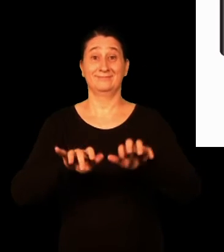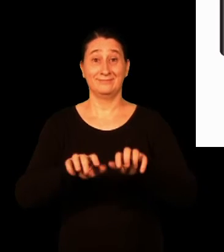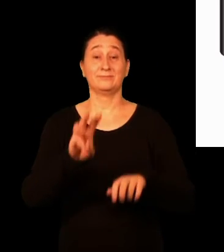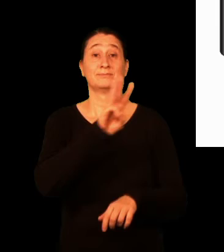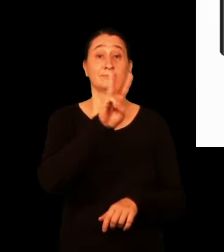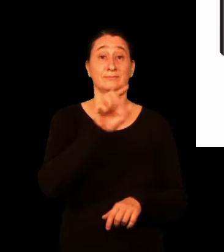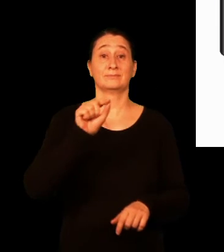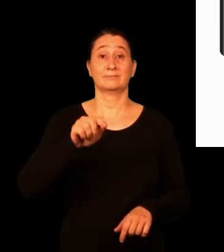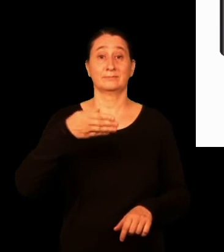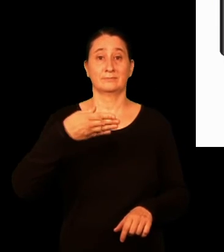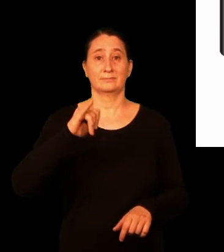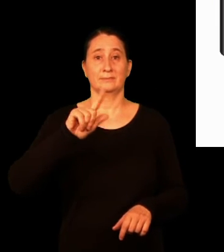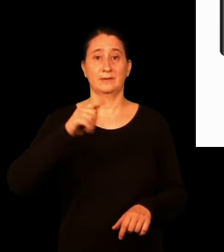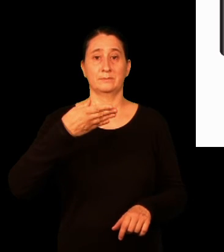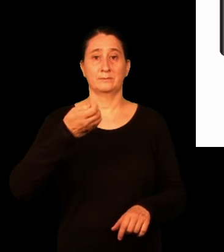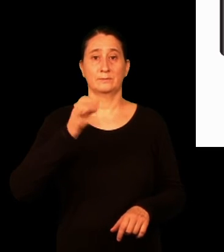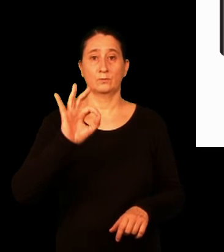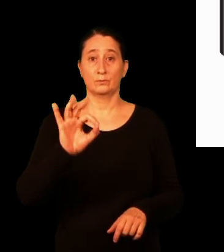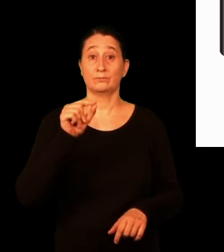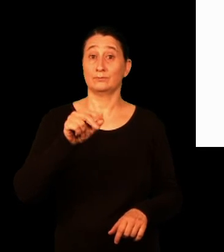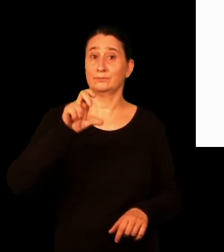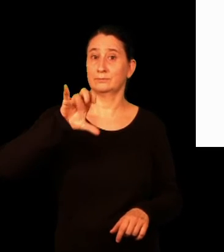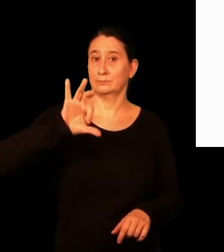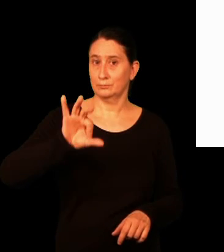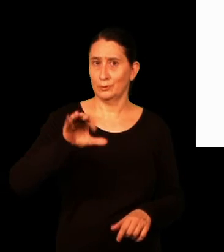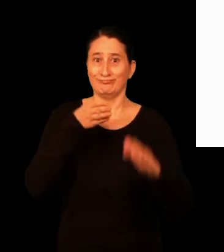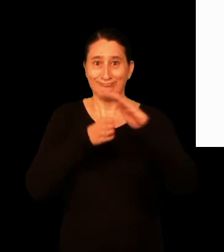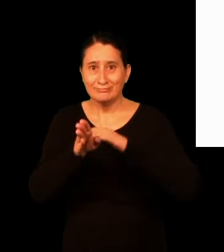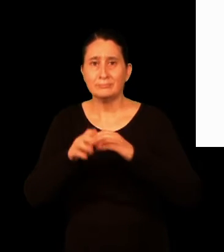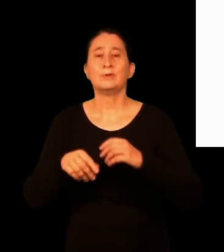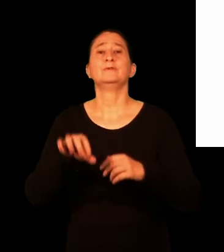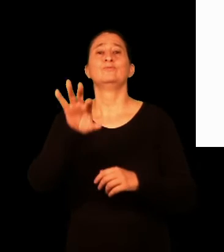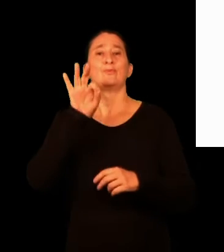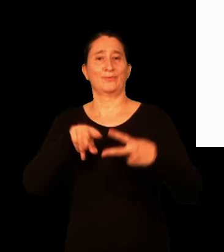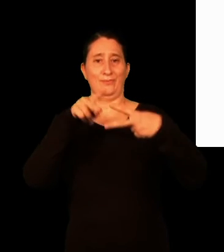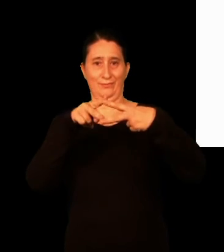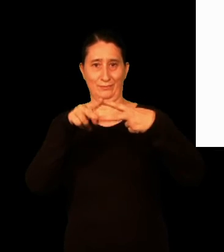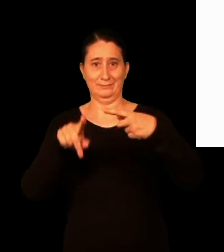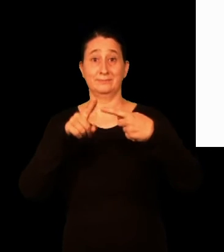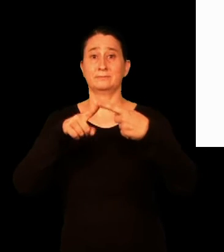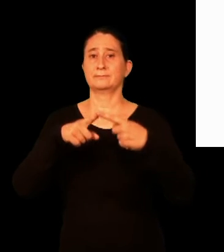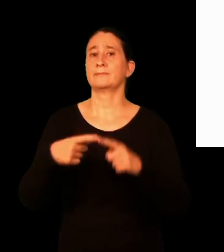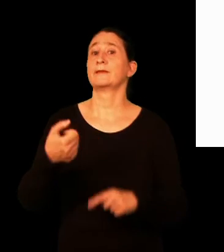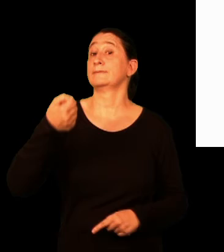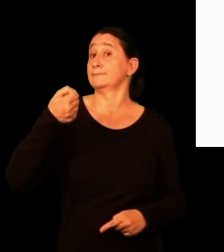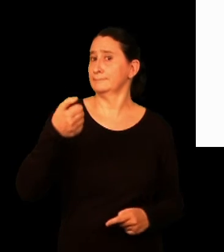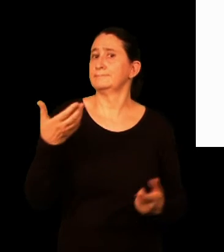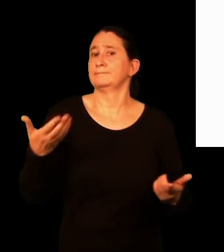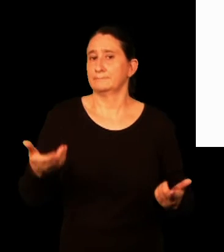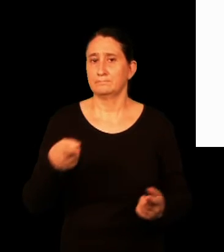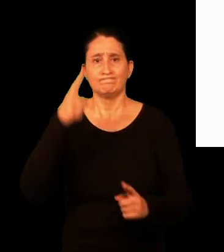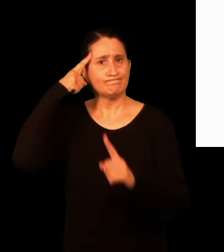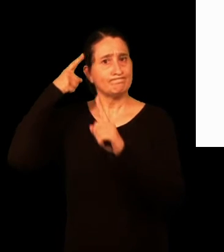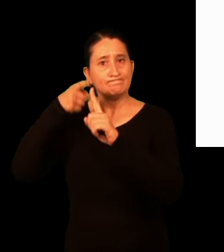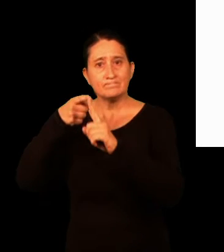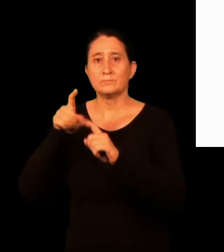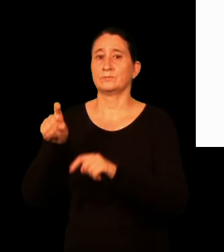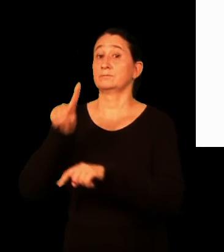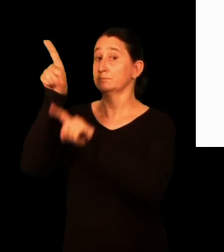Bilbao puntu eus webkunean sartzen bazara, bi aukera dituzu. A, aukera.